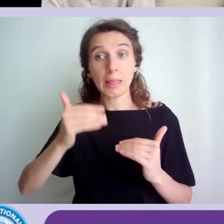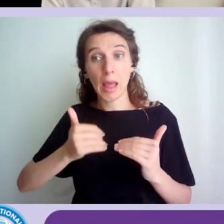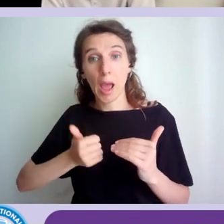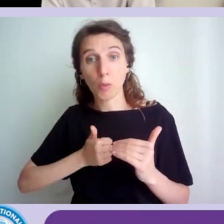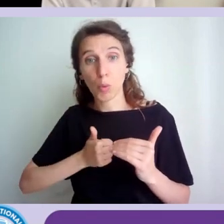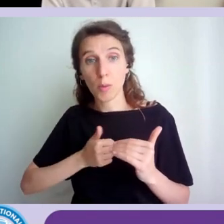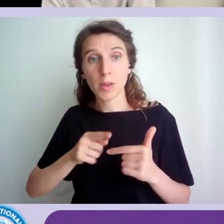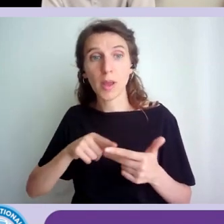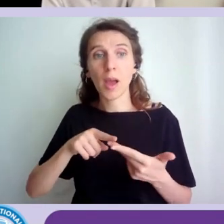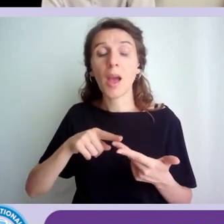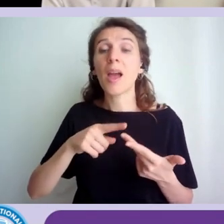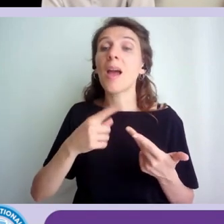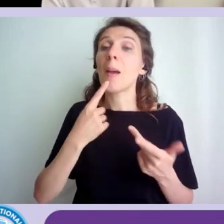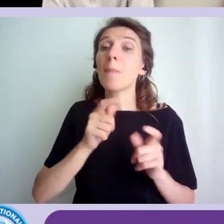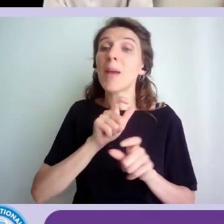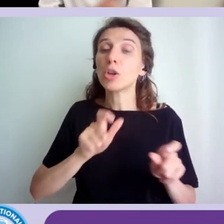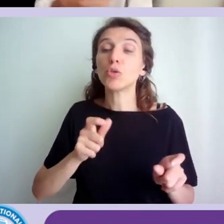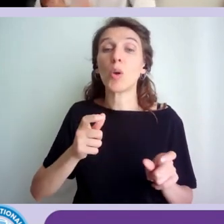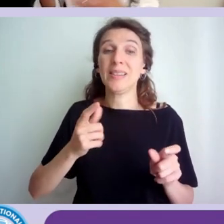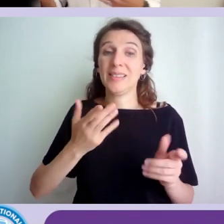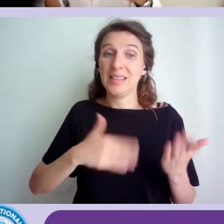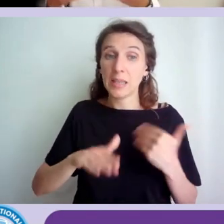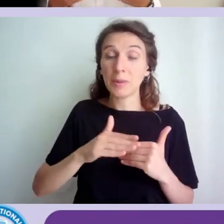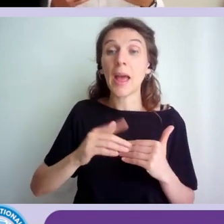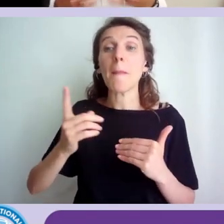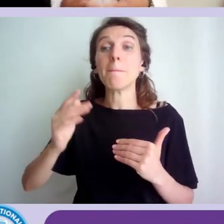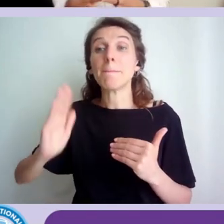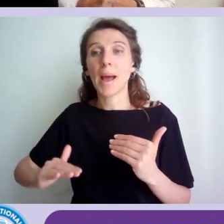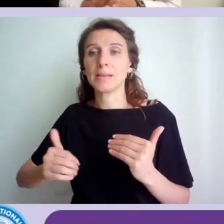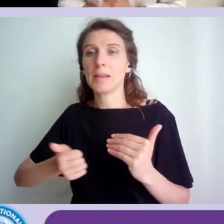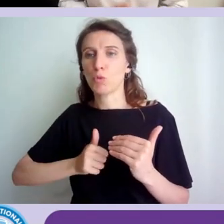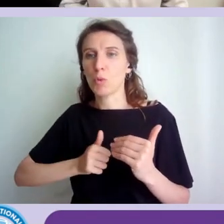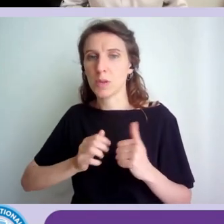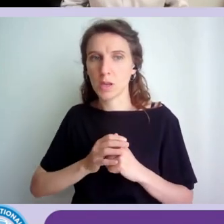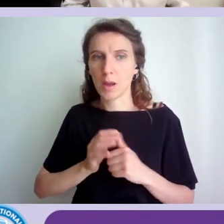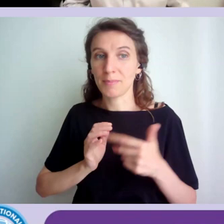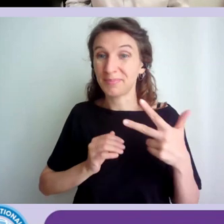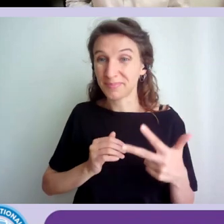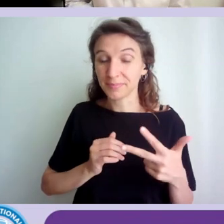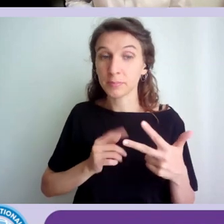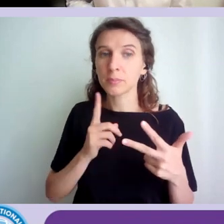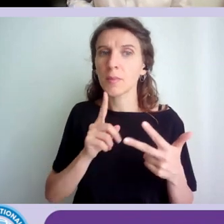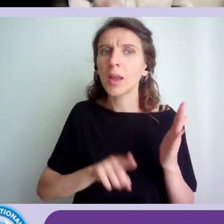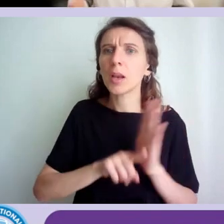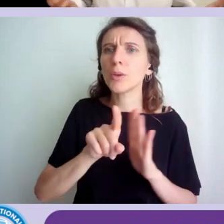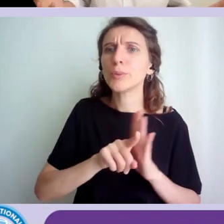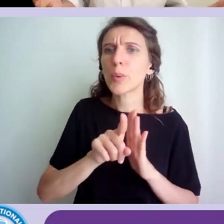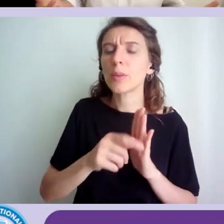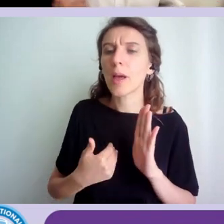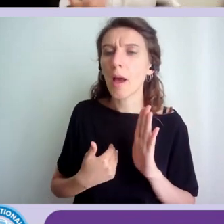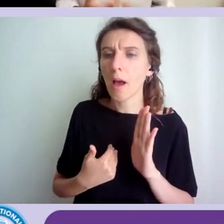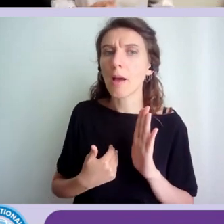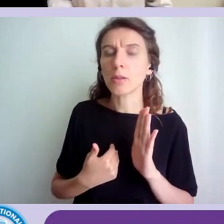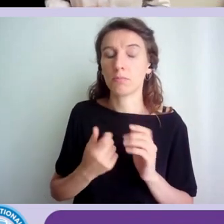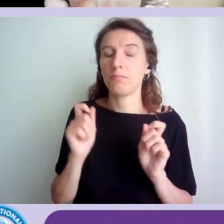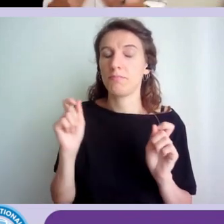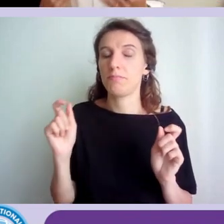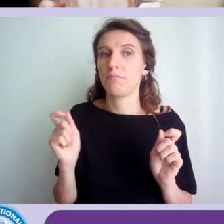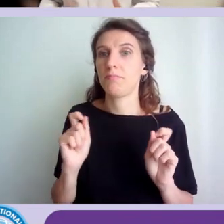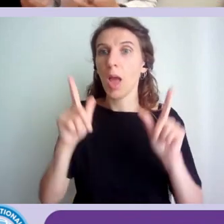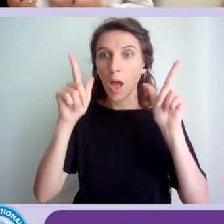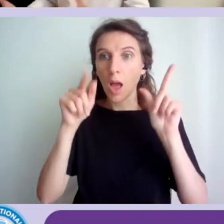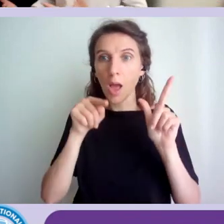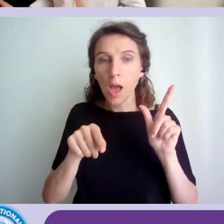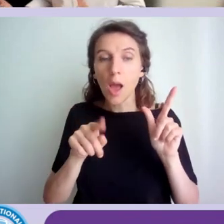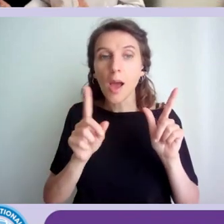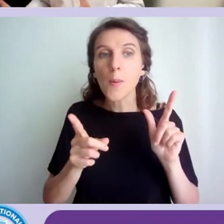di utenti con disabilità a bassa autonomia. Quello che è emerso, incredibilmente, è che